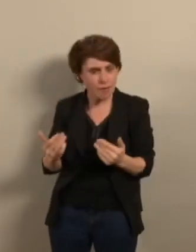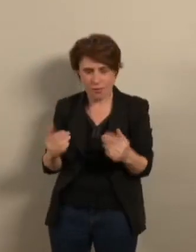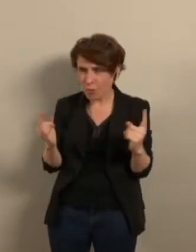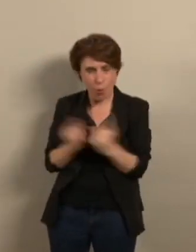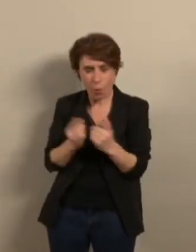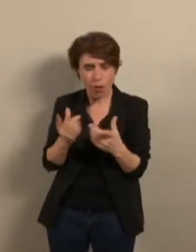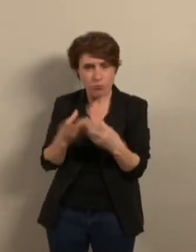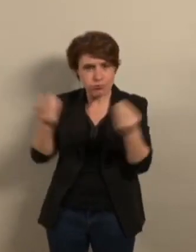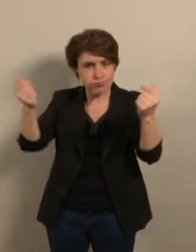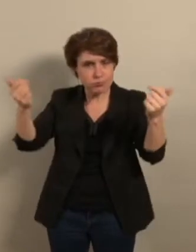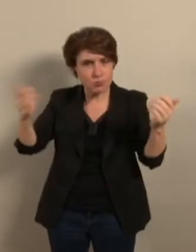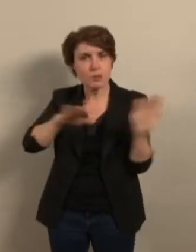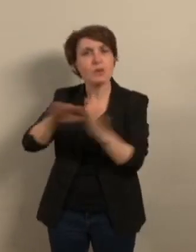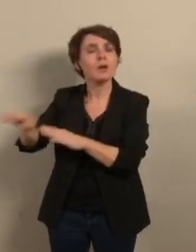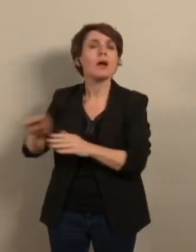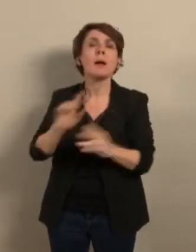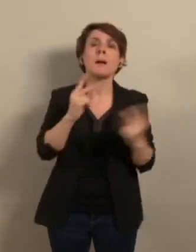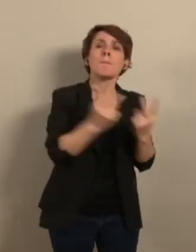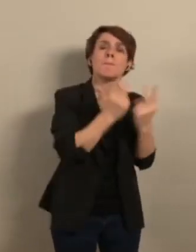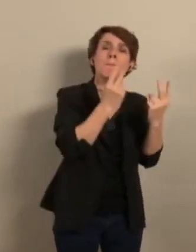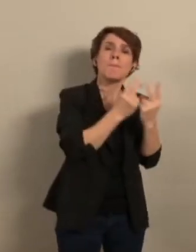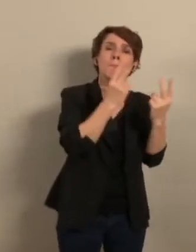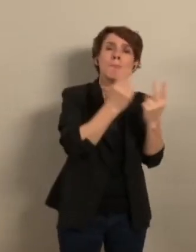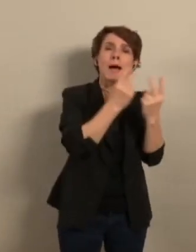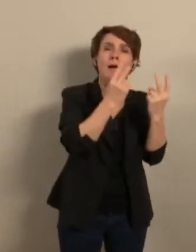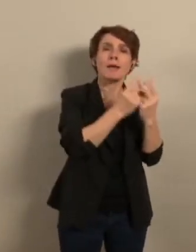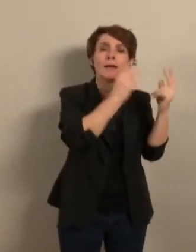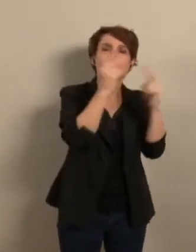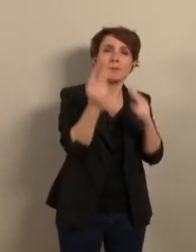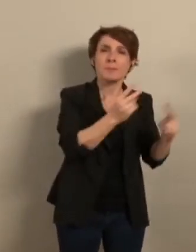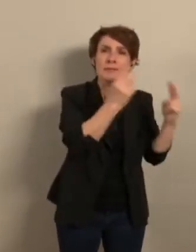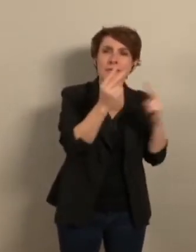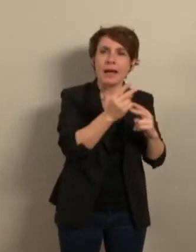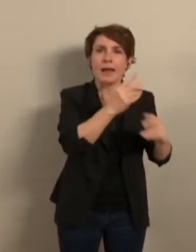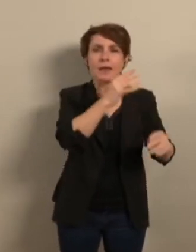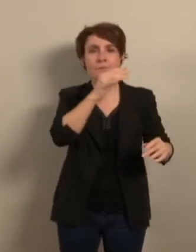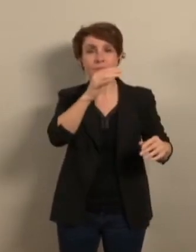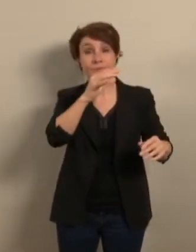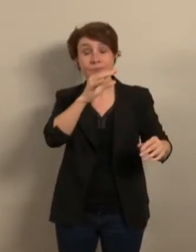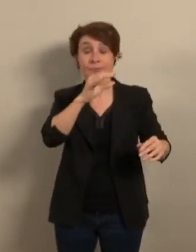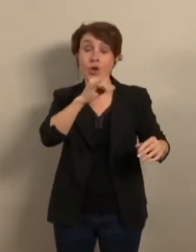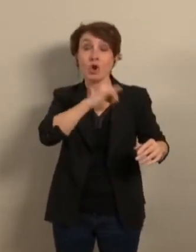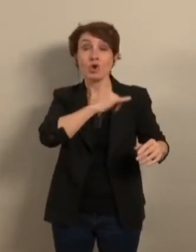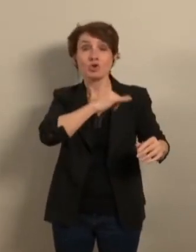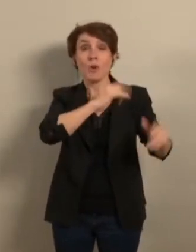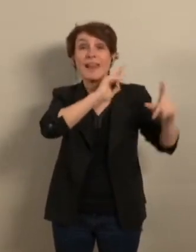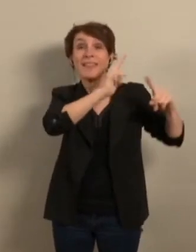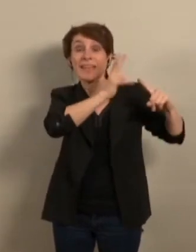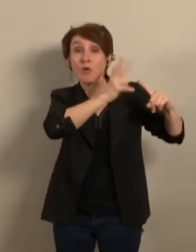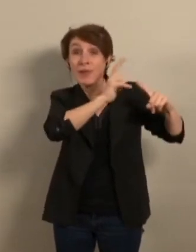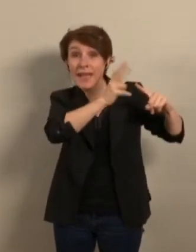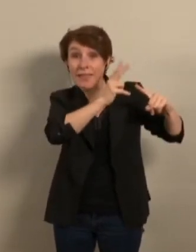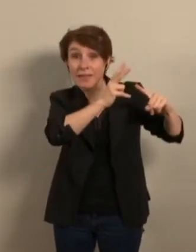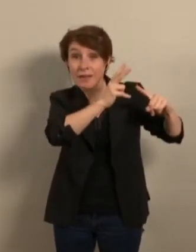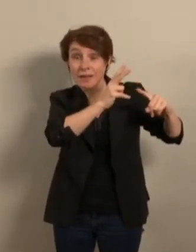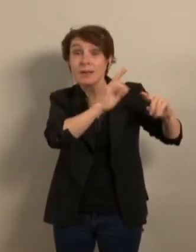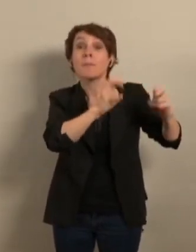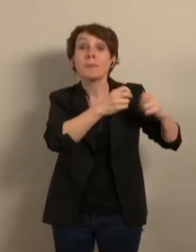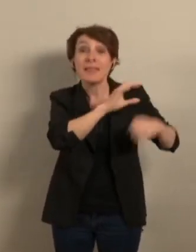parc Paul Mistral, les toilettes à éoliennes, pour ventiler le postérieur de quelques bobos, 110 000 euros.